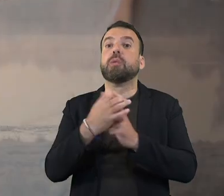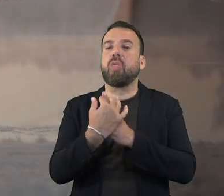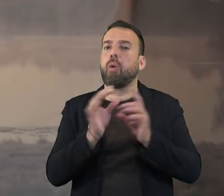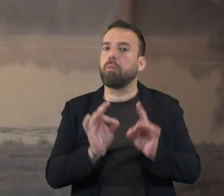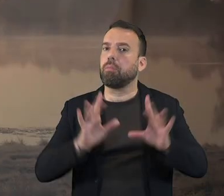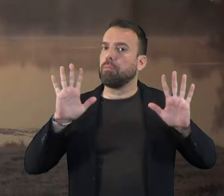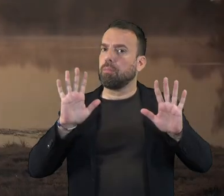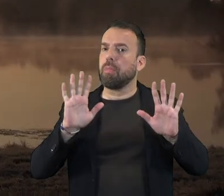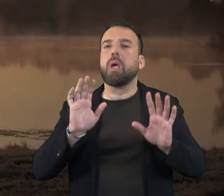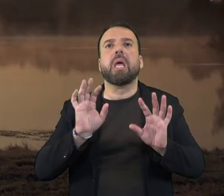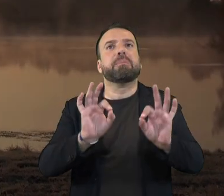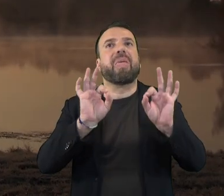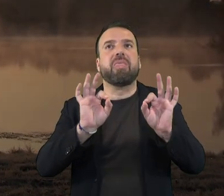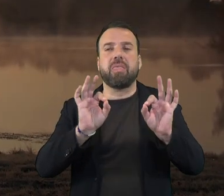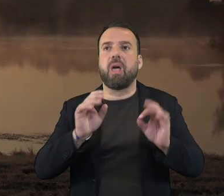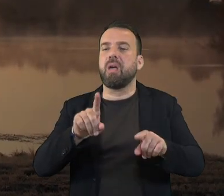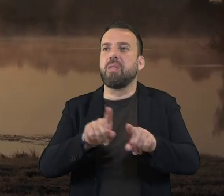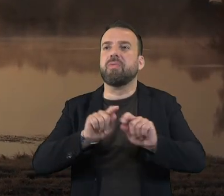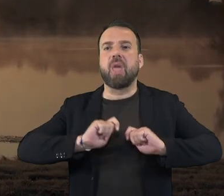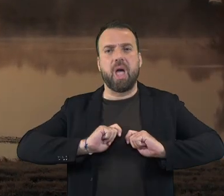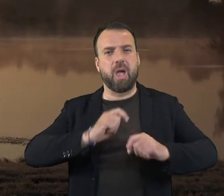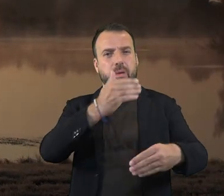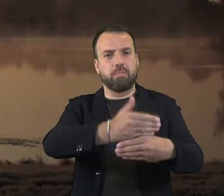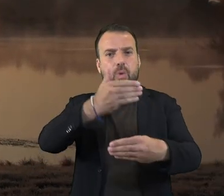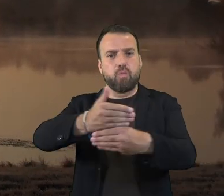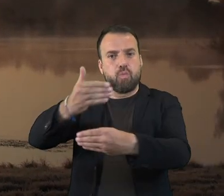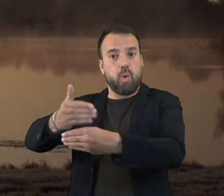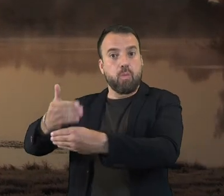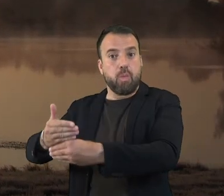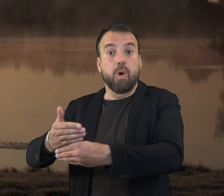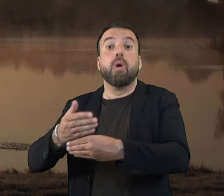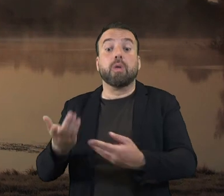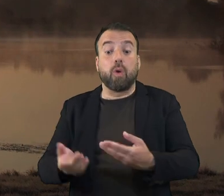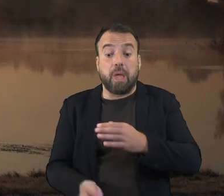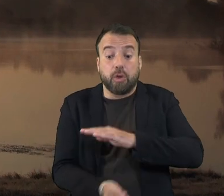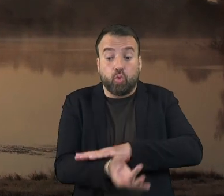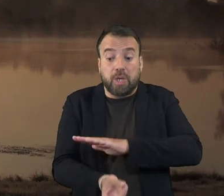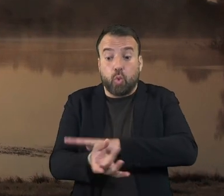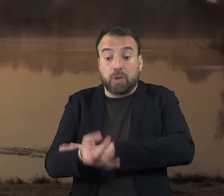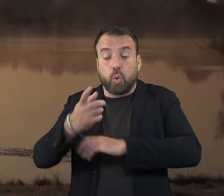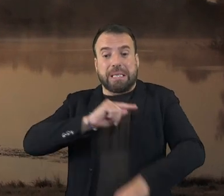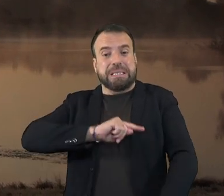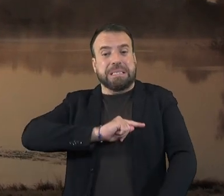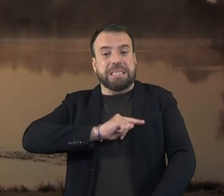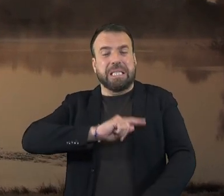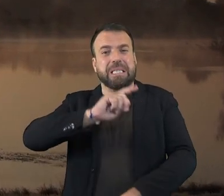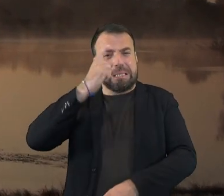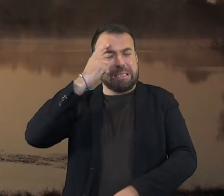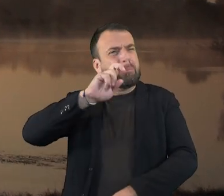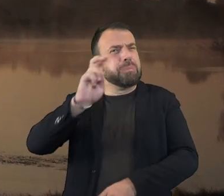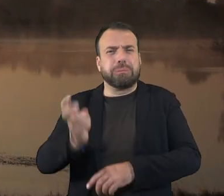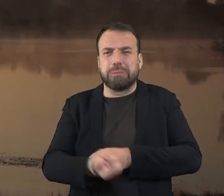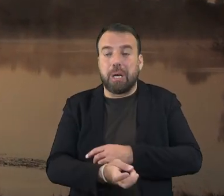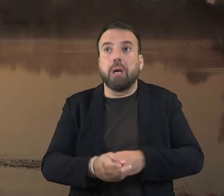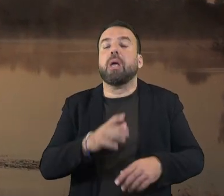I totes aquestes respostes són normals i adaptatives als esdeveniments que vivim. Tenen la finalitat de preparar